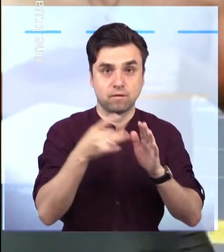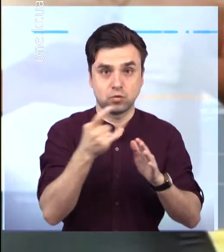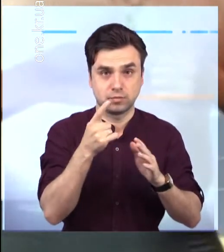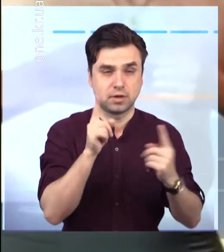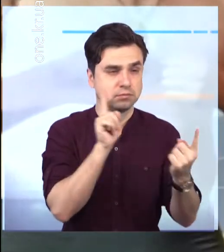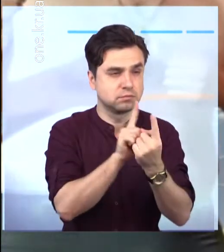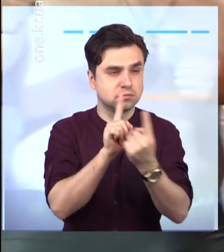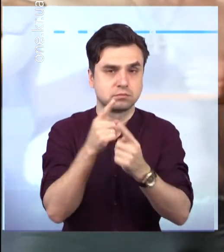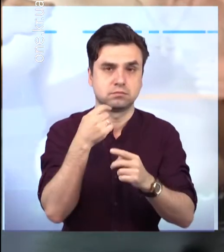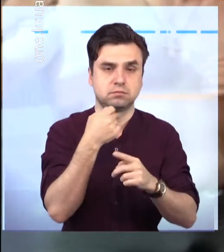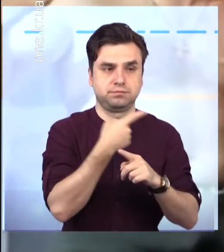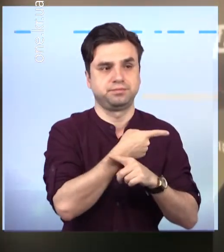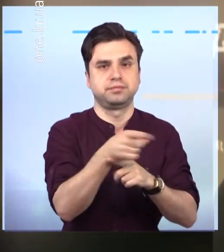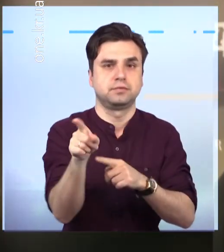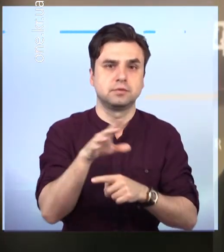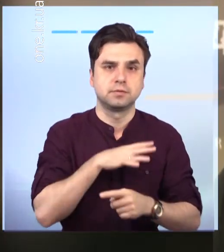восьми поєдинків.